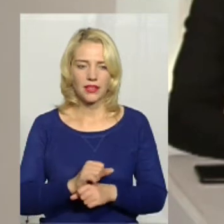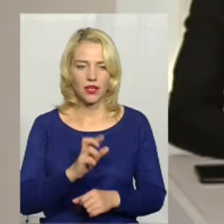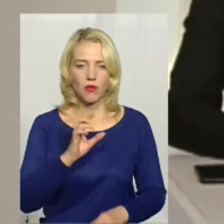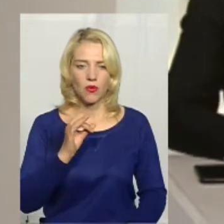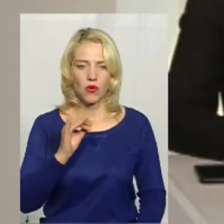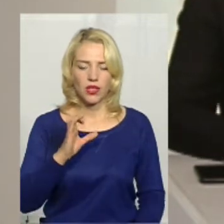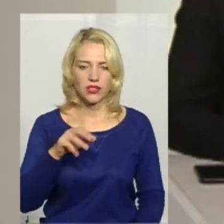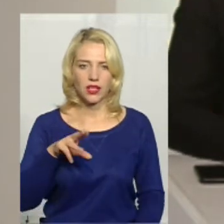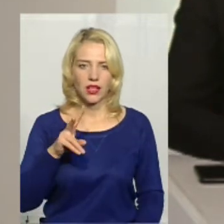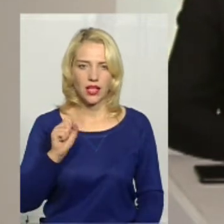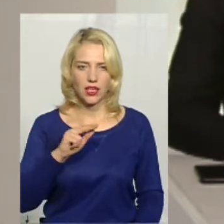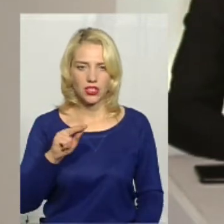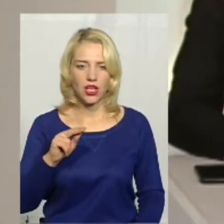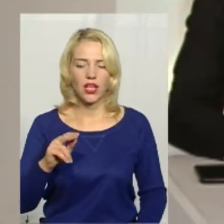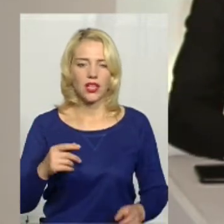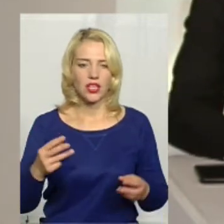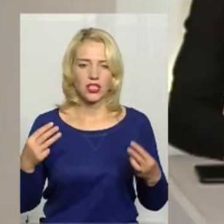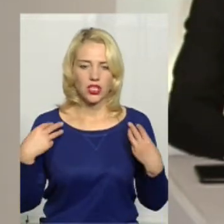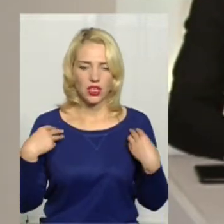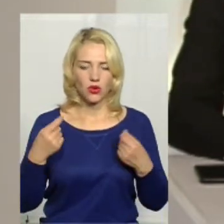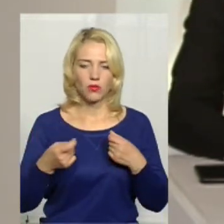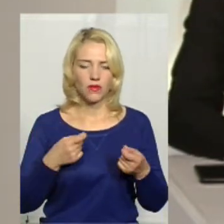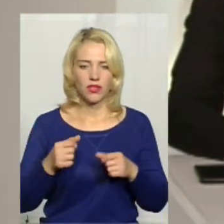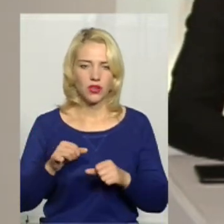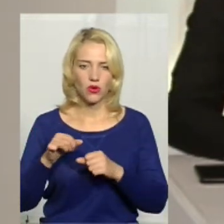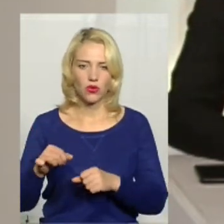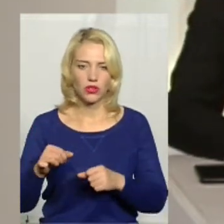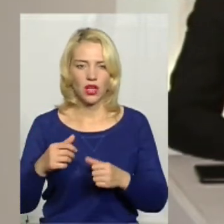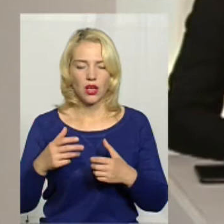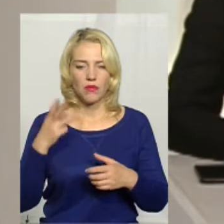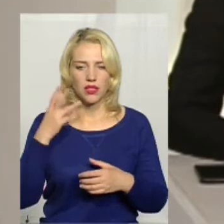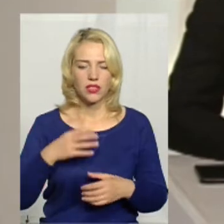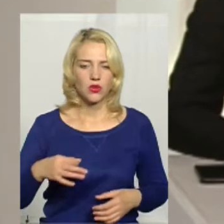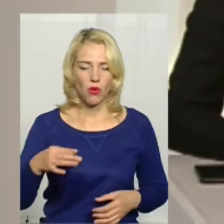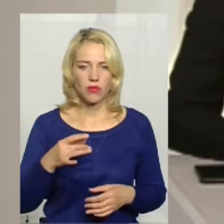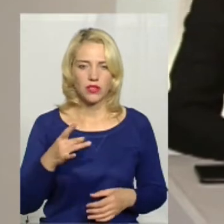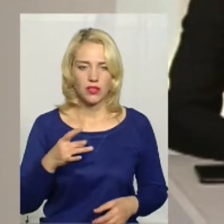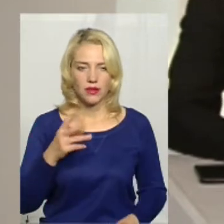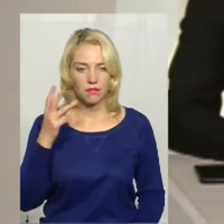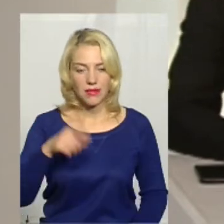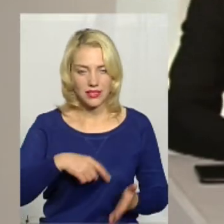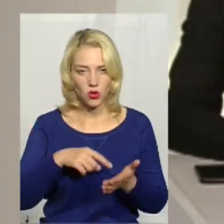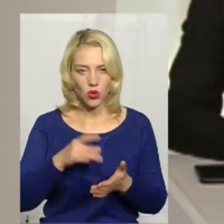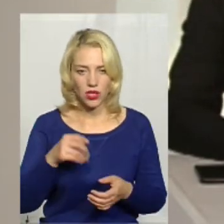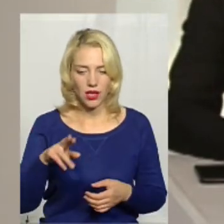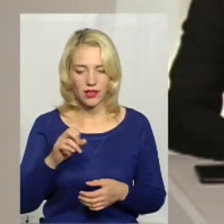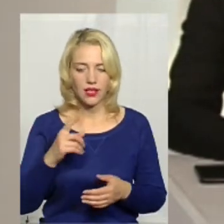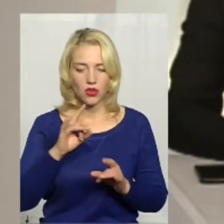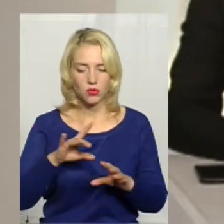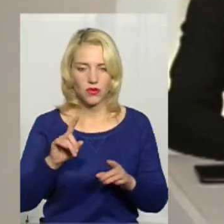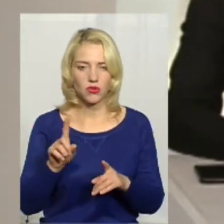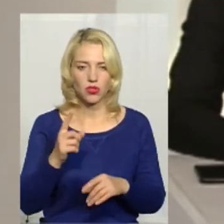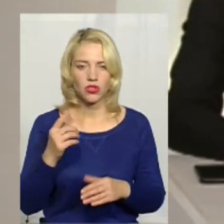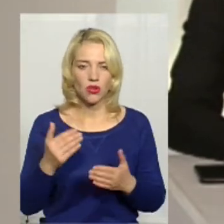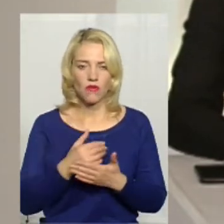Борис Ткач, начальник управління охорони здоров'я Хмельницької міської ради, у темі дня розповів, що якраз нового року планується,